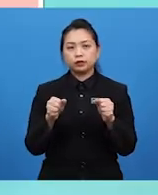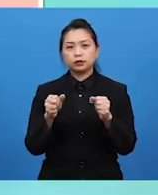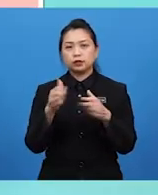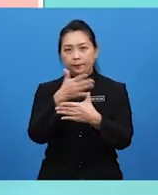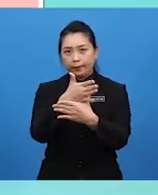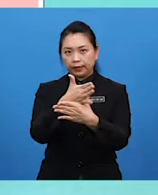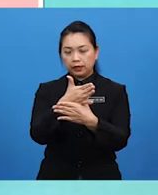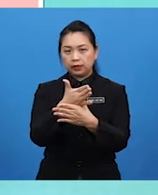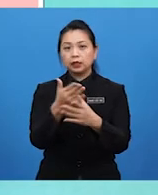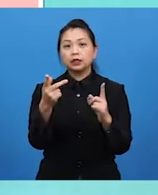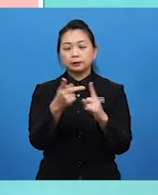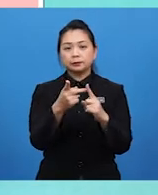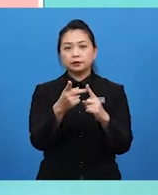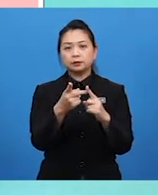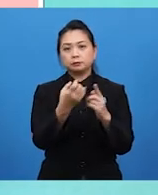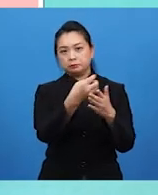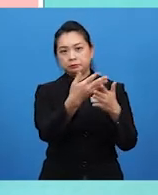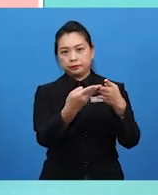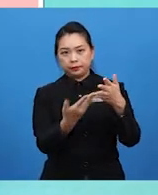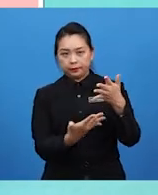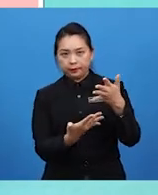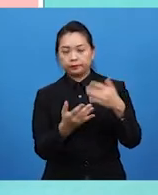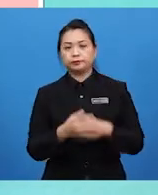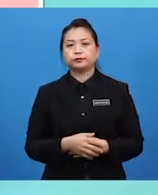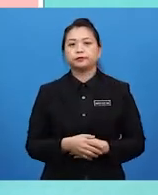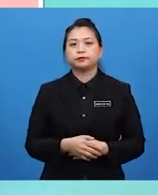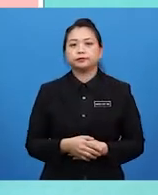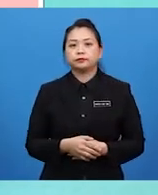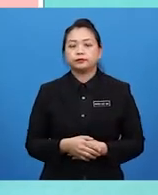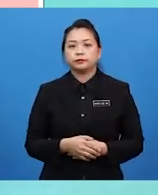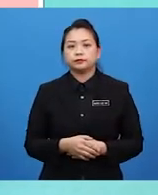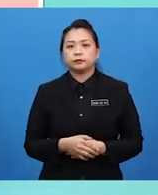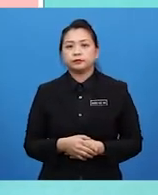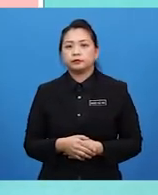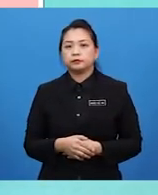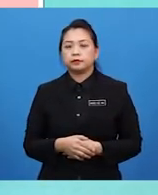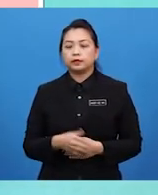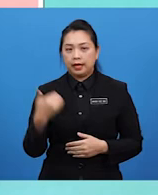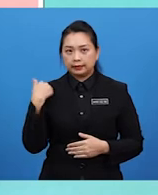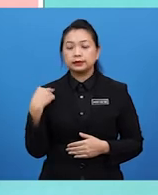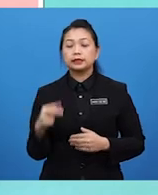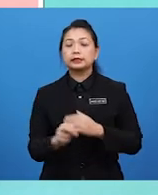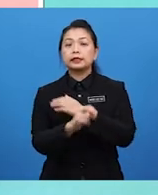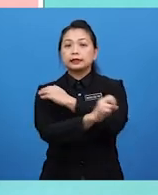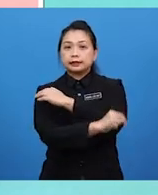kepada beberapa bahagian, Cikgu Donz. Apa itu antaranya? Antaranya kita ada nasionalisme,